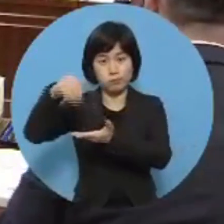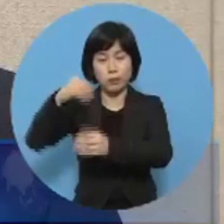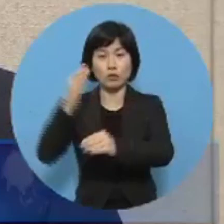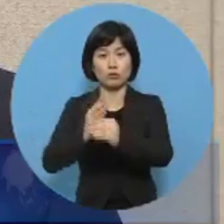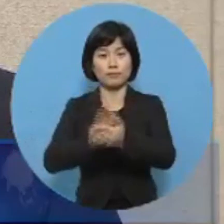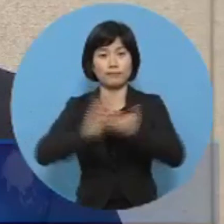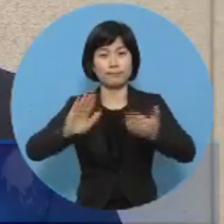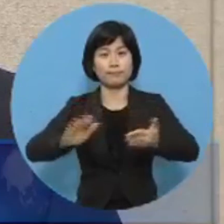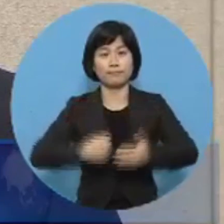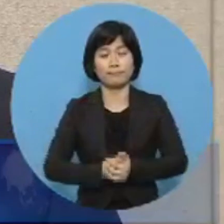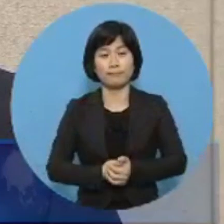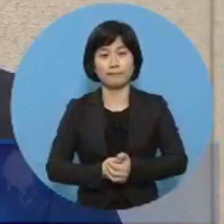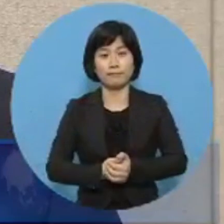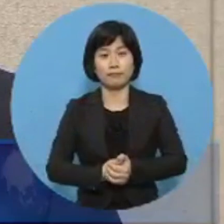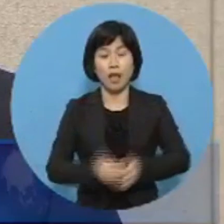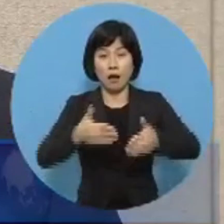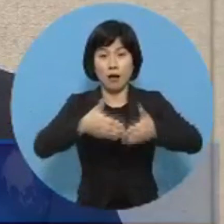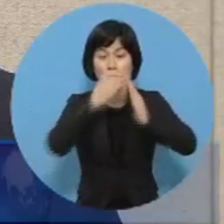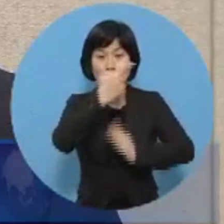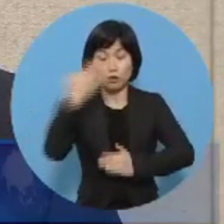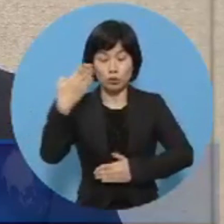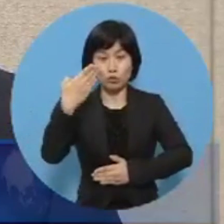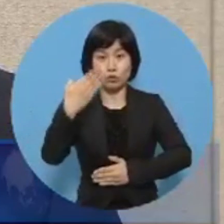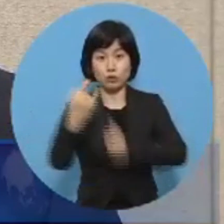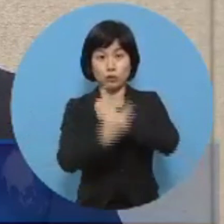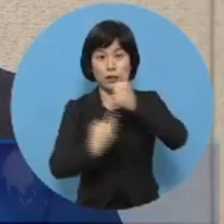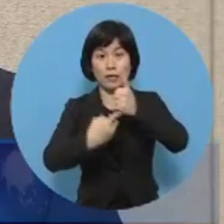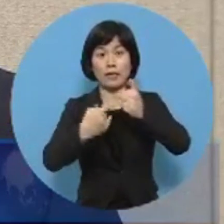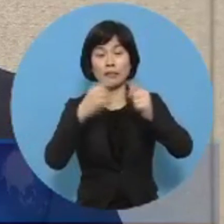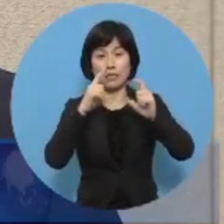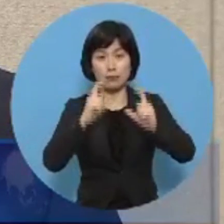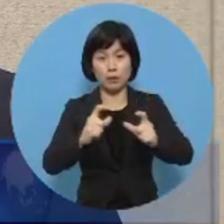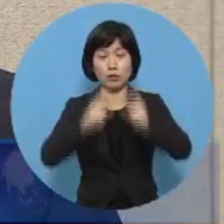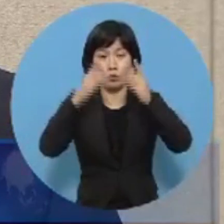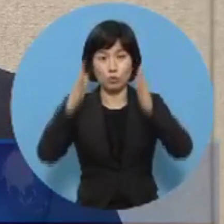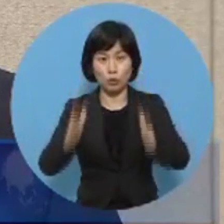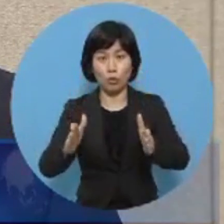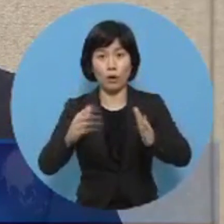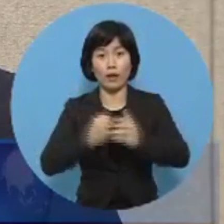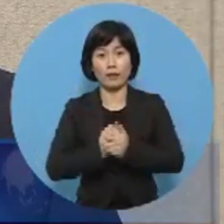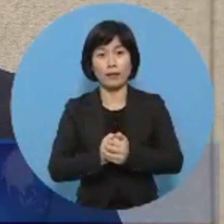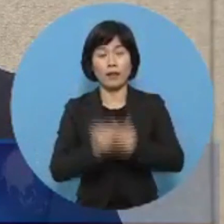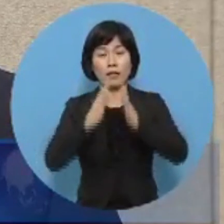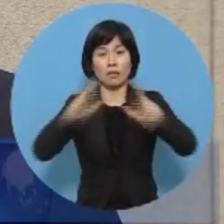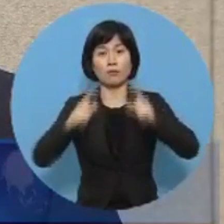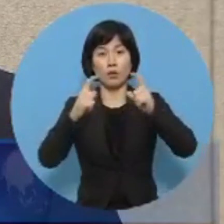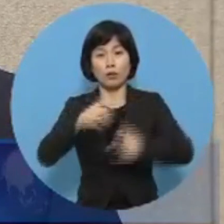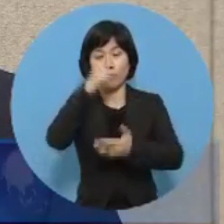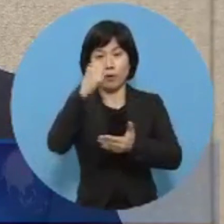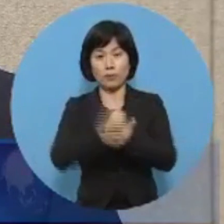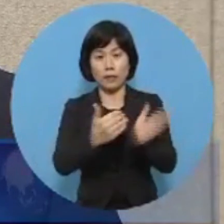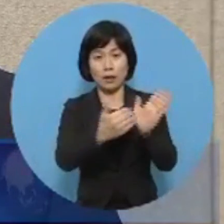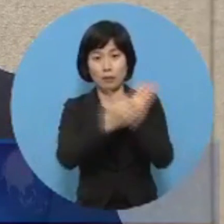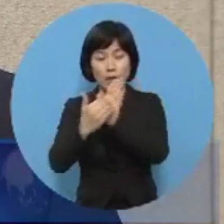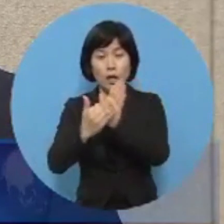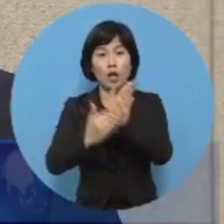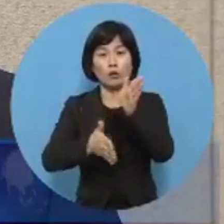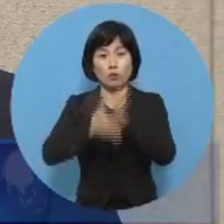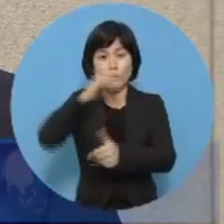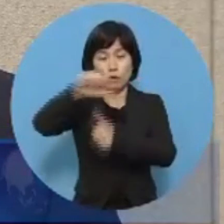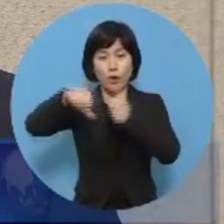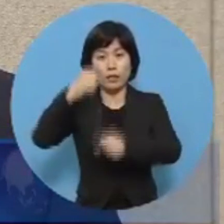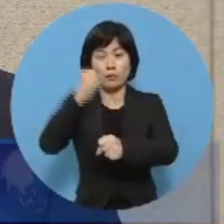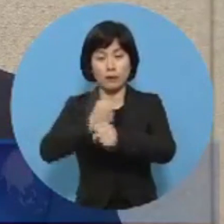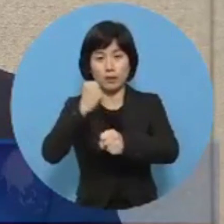건설소방위원회에서는 이번 정례기간 동안 전라남도 범죄예방 도시환경설계절연 등 두 건을